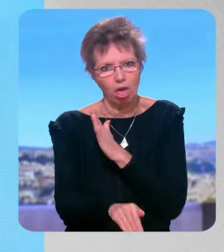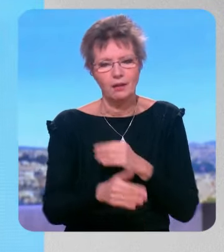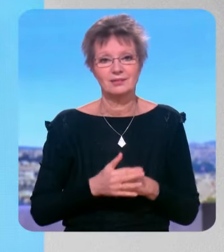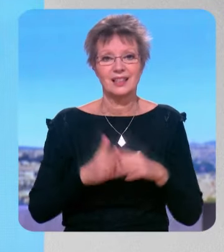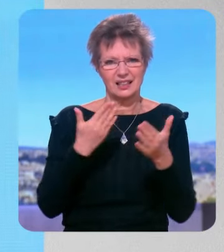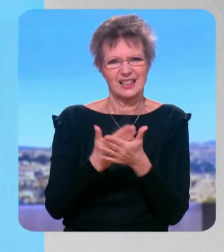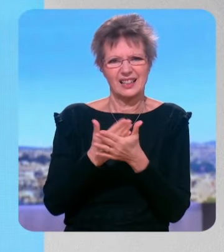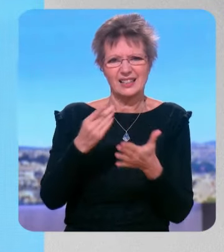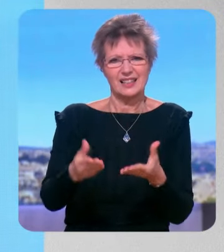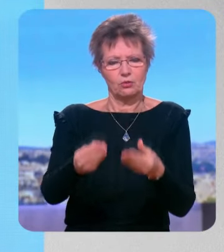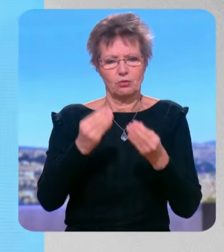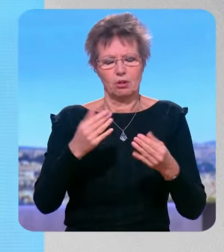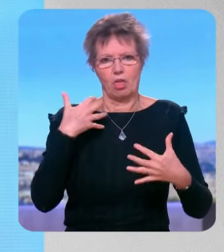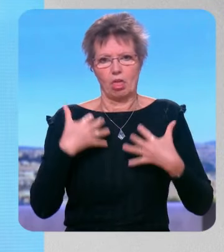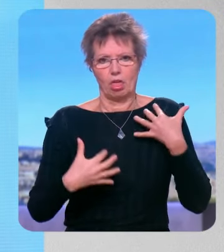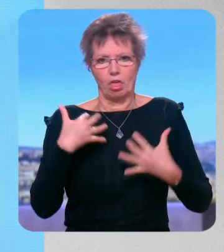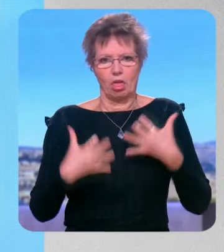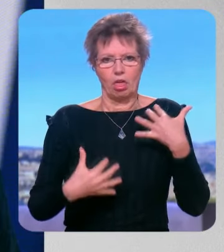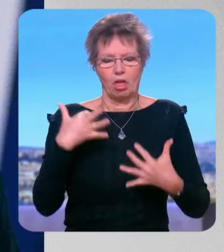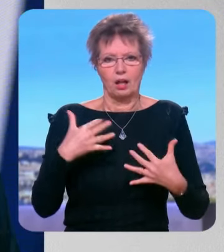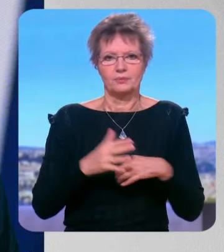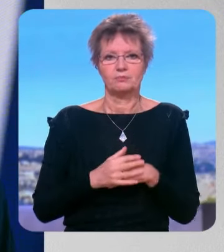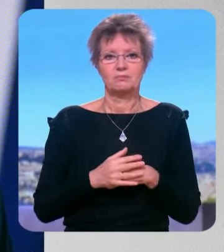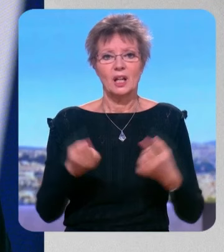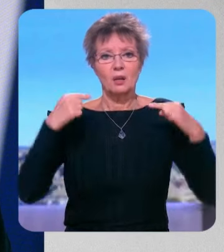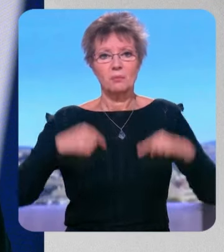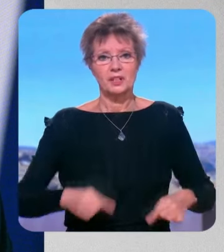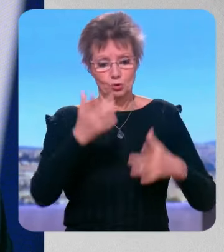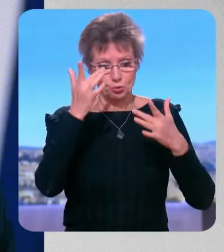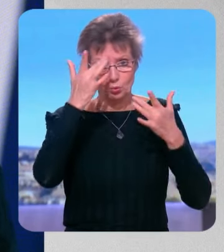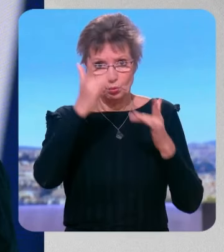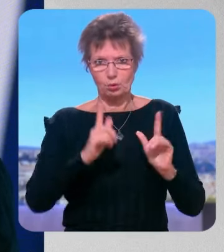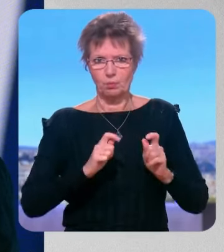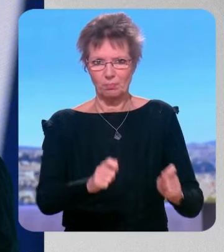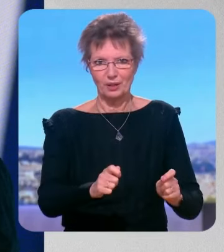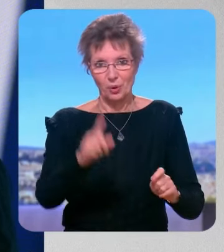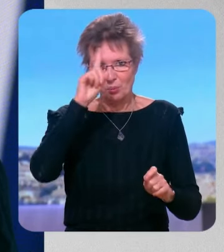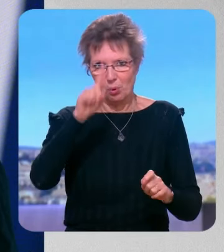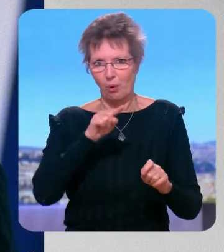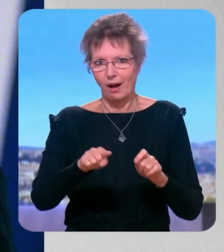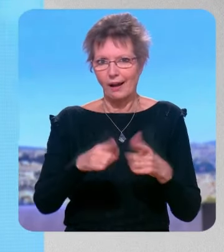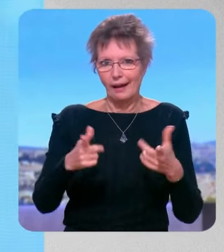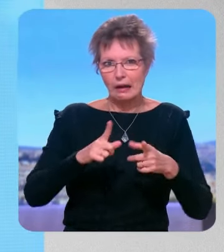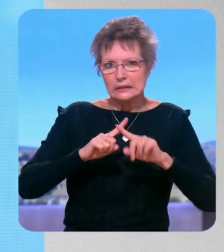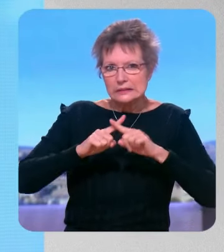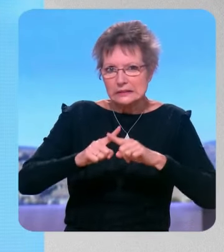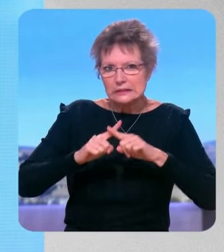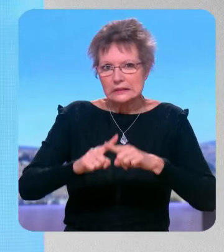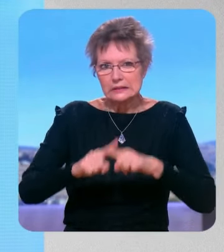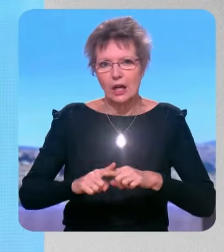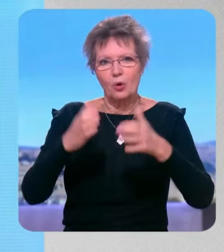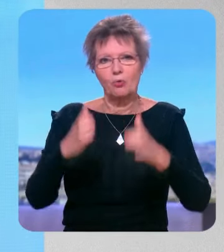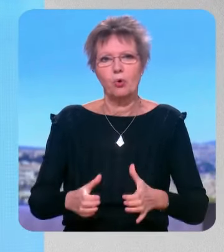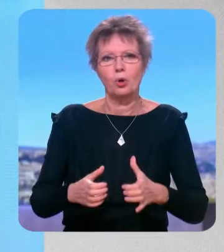c'est un peu déstabilisant peut-être pour les français c'est que on comprend qu'elle a été nommée ministre de la culture parce qu'en échange elle a obtenu de tenir la liste LR